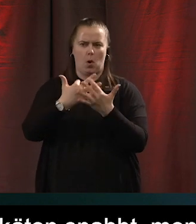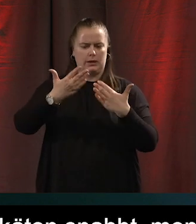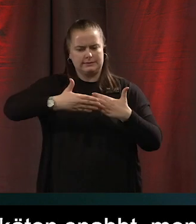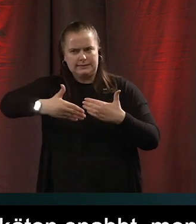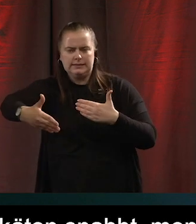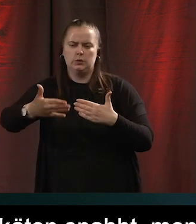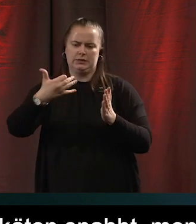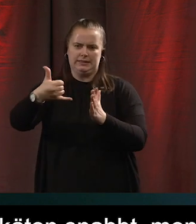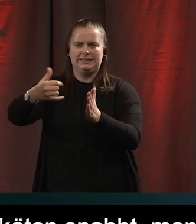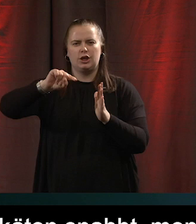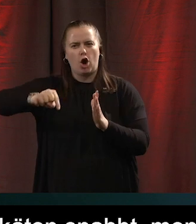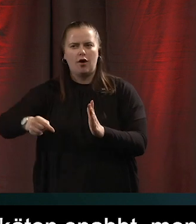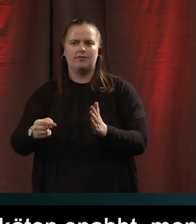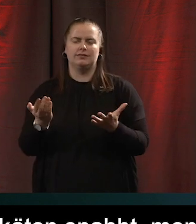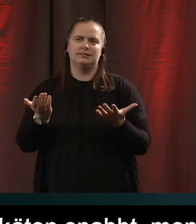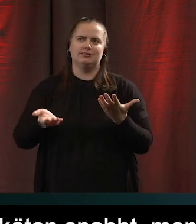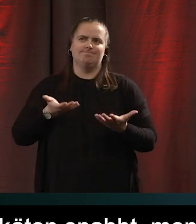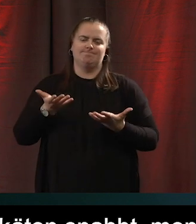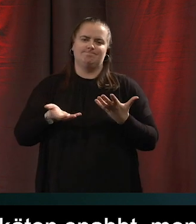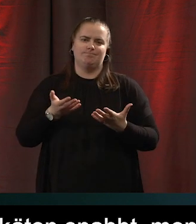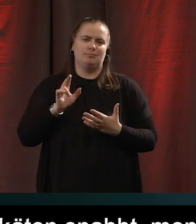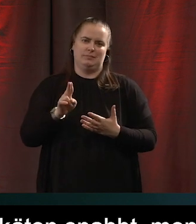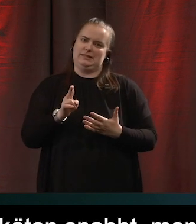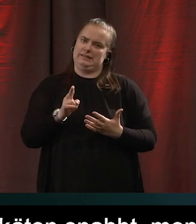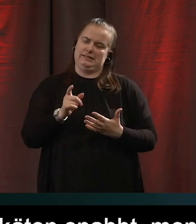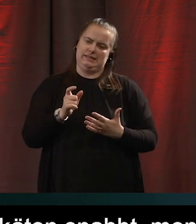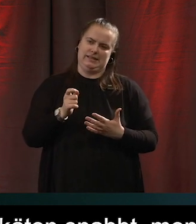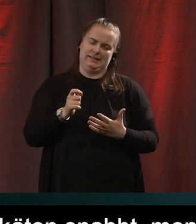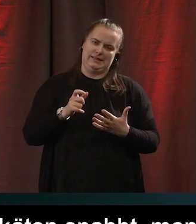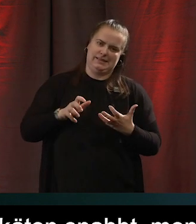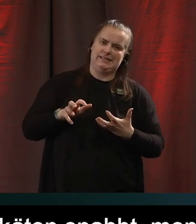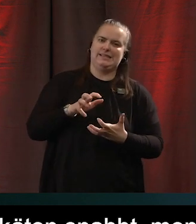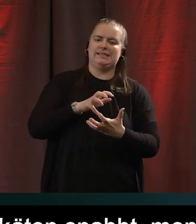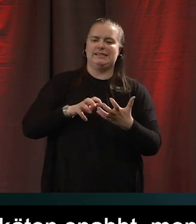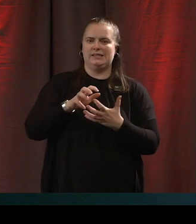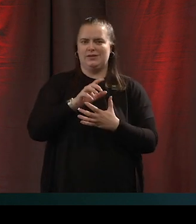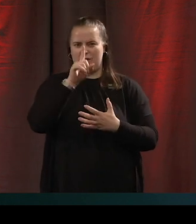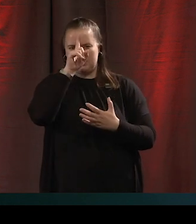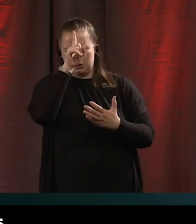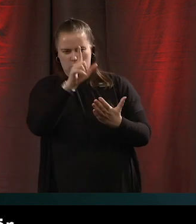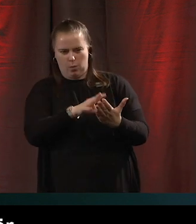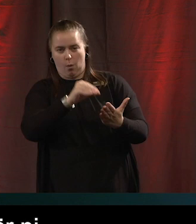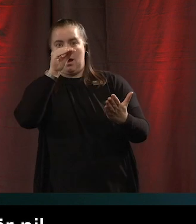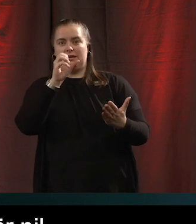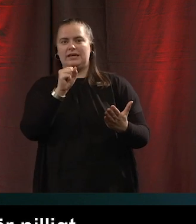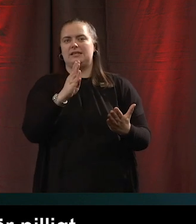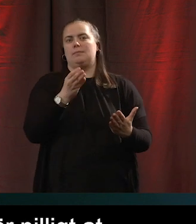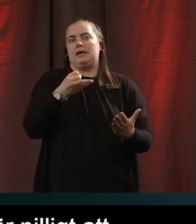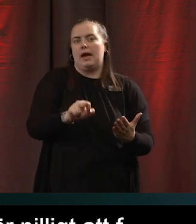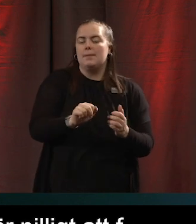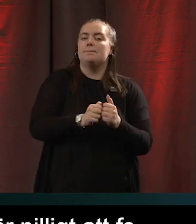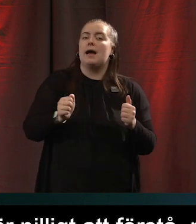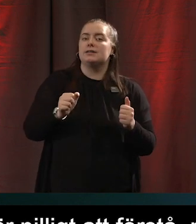olika håll så det är alltså det är pilligt att förstå GDPR men mycket görs ju otillgängligt